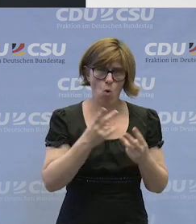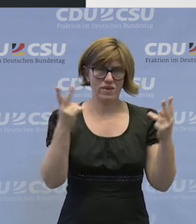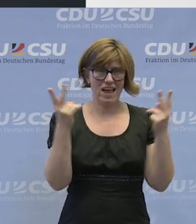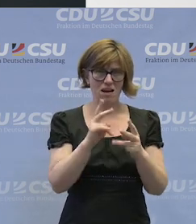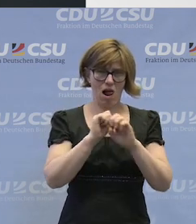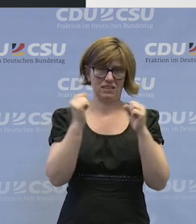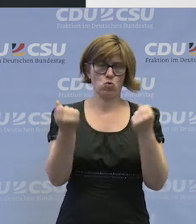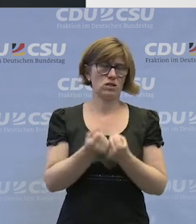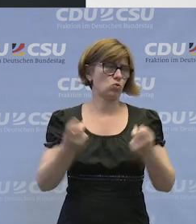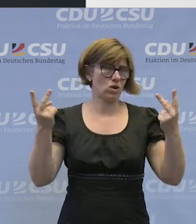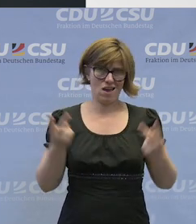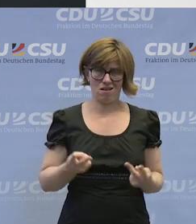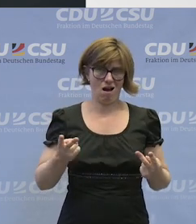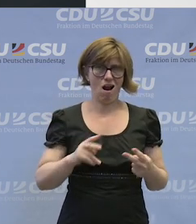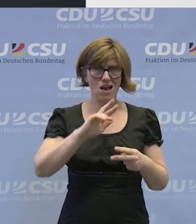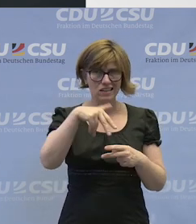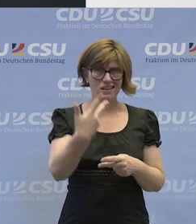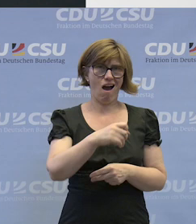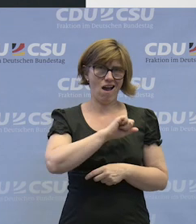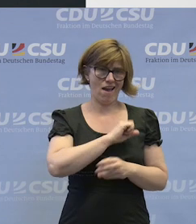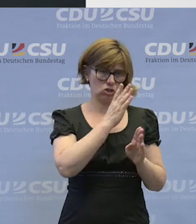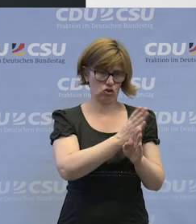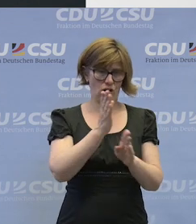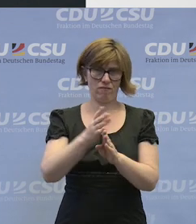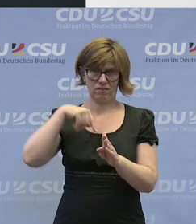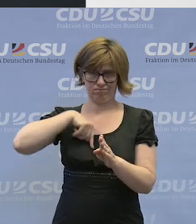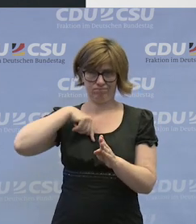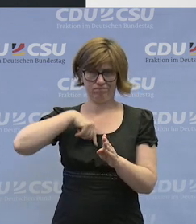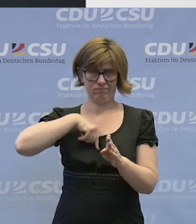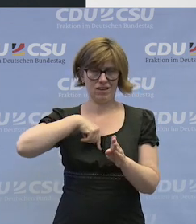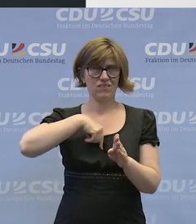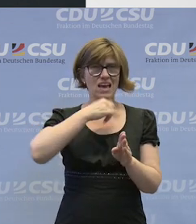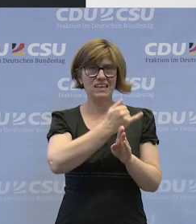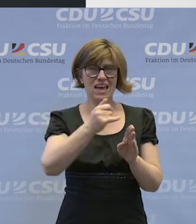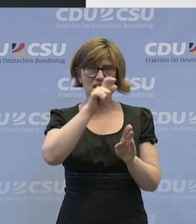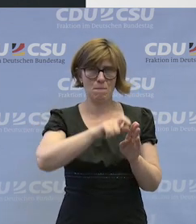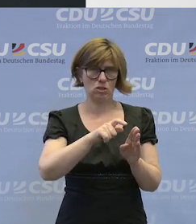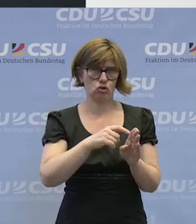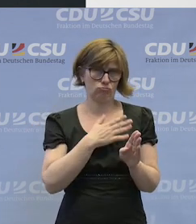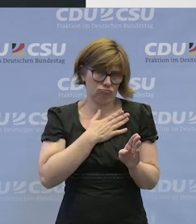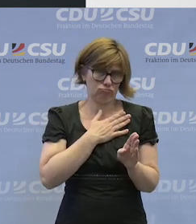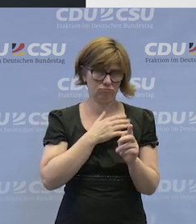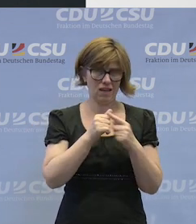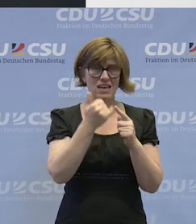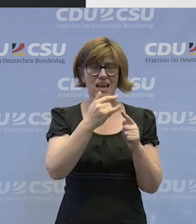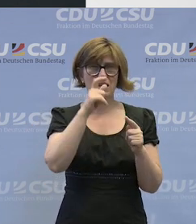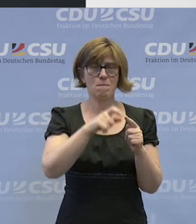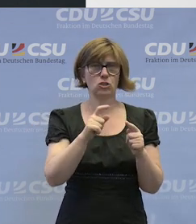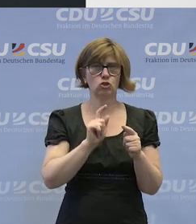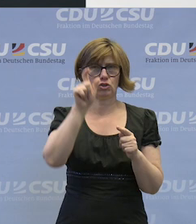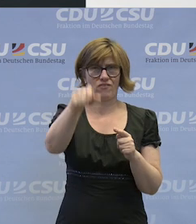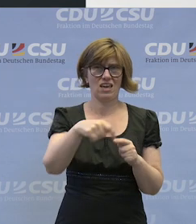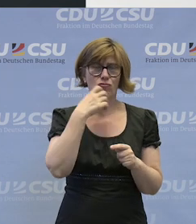Situation, hat drei Eigenschaften in sich. Jeder Mensch will lieben, jeder Mensch will